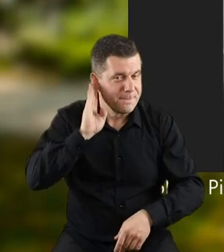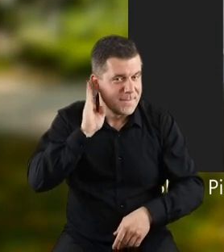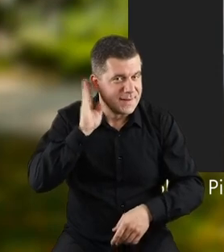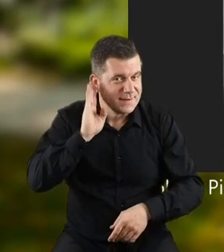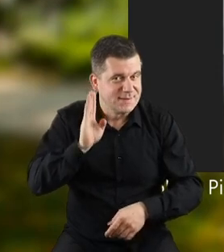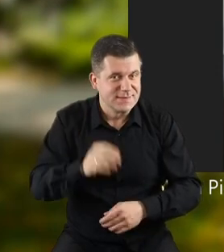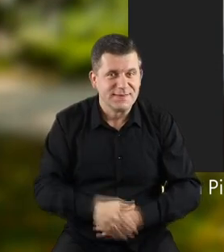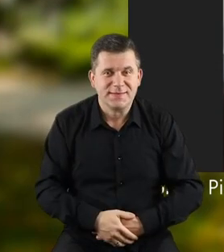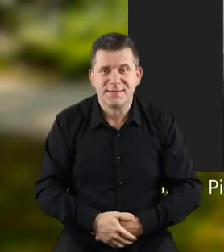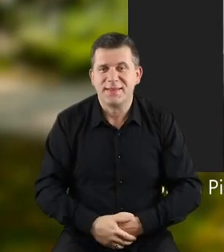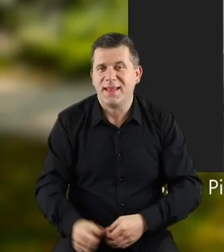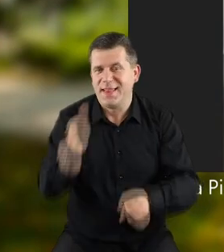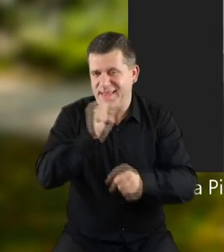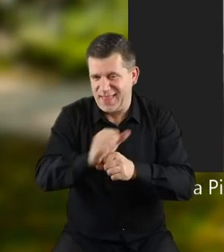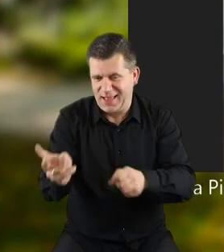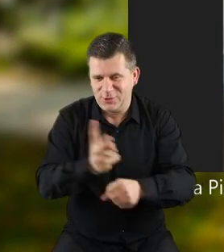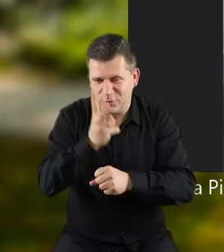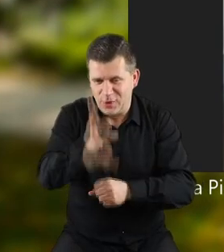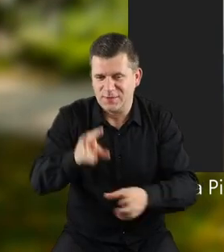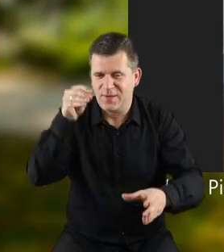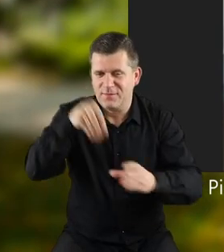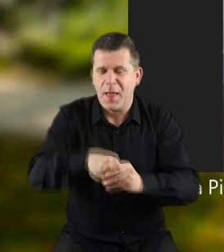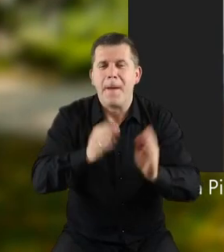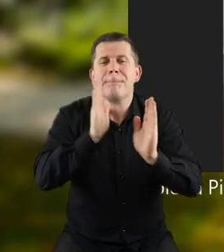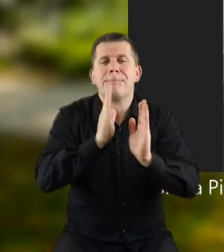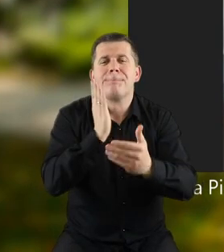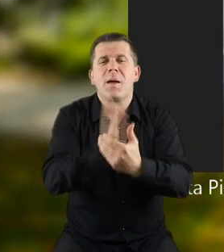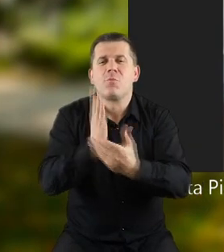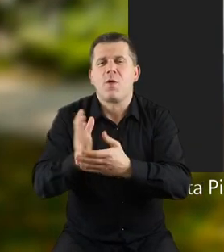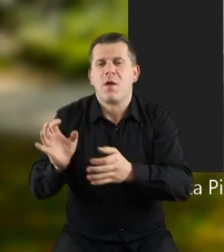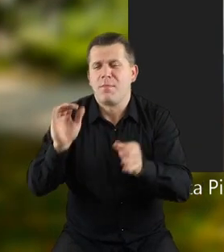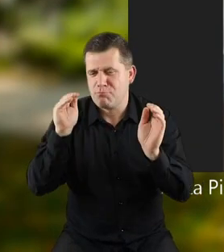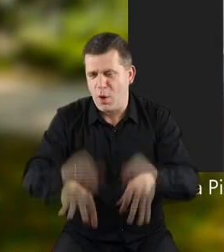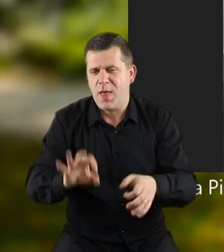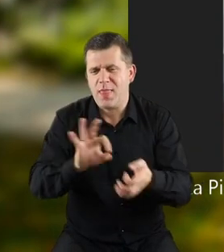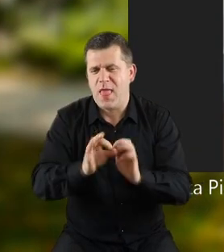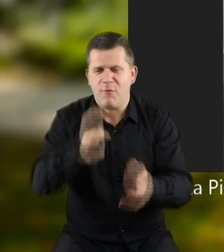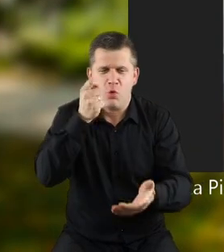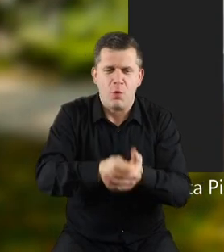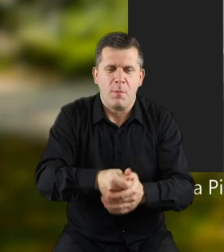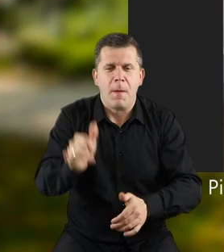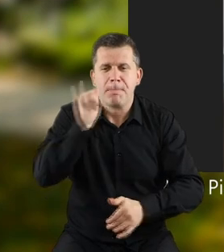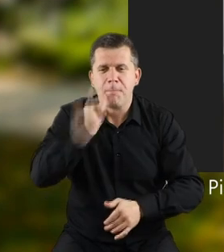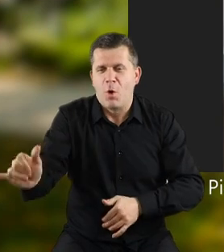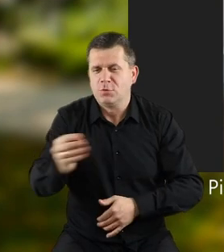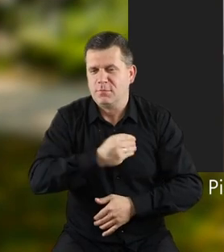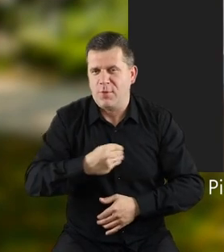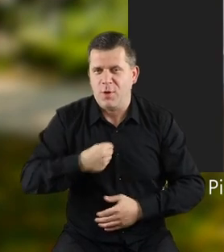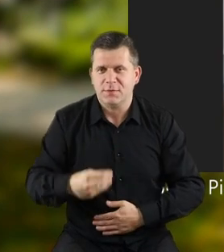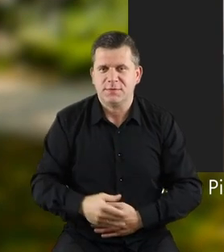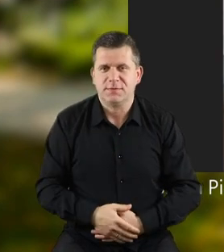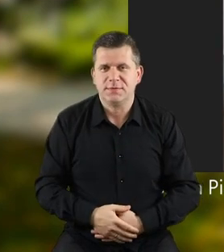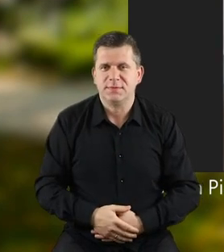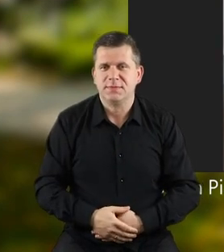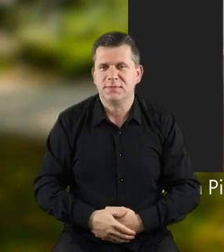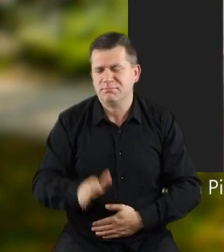o misiu jest dostępna w bibliotekach. Nawet można ją kupić na poczcie polskiej. Więc słuchajcie, jak